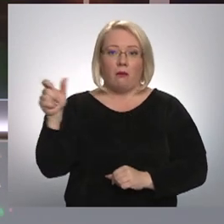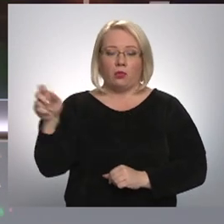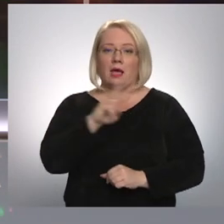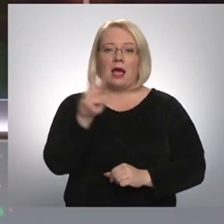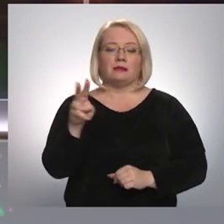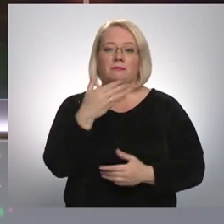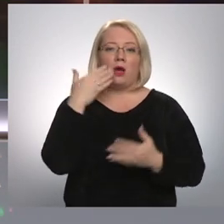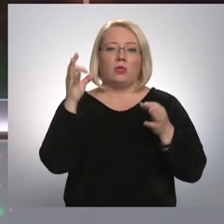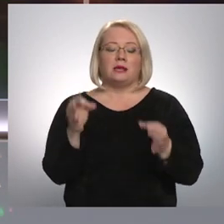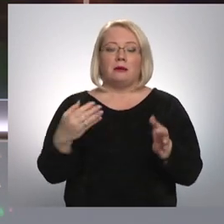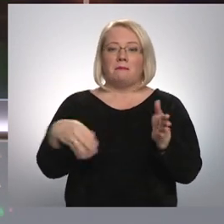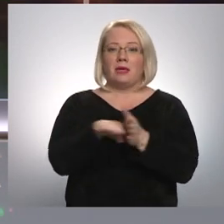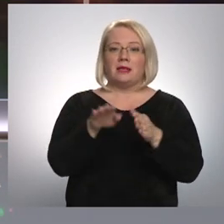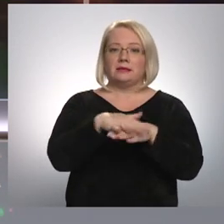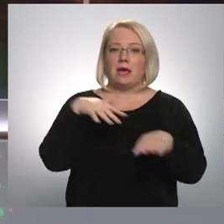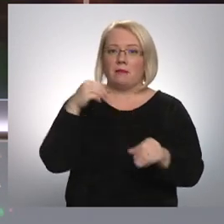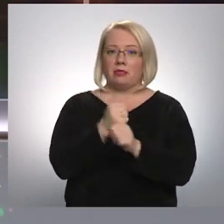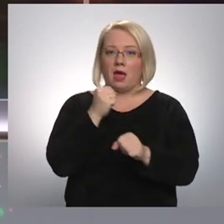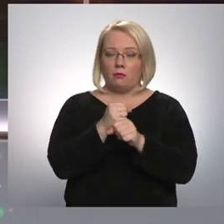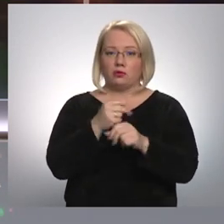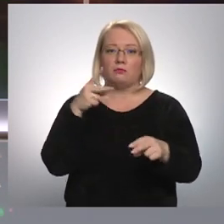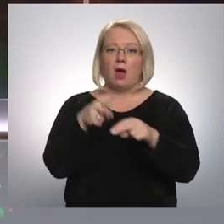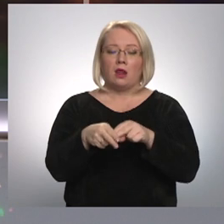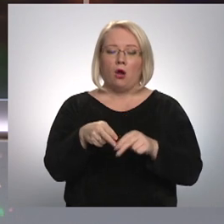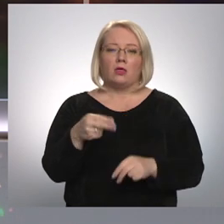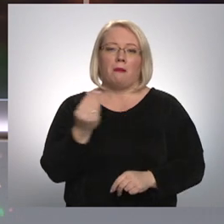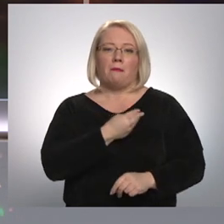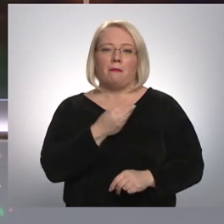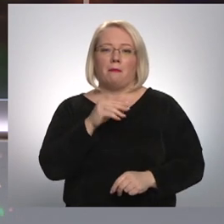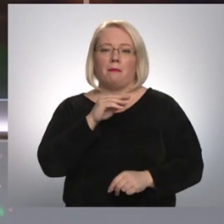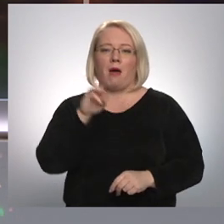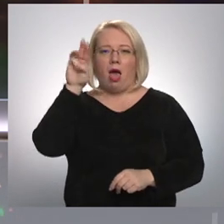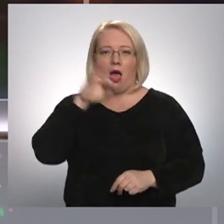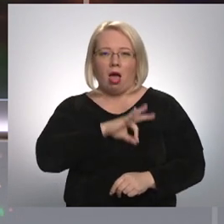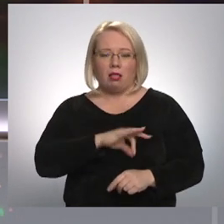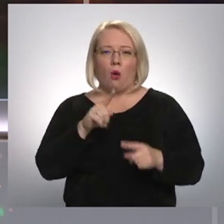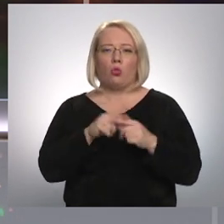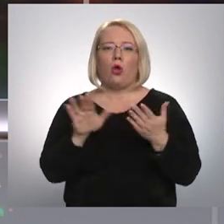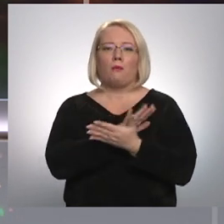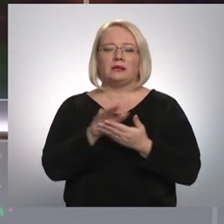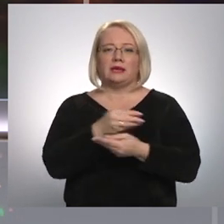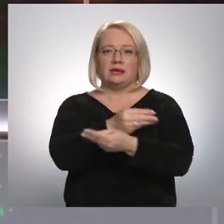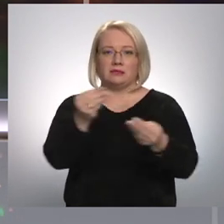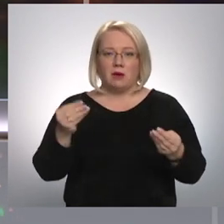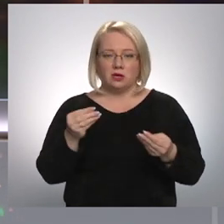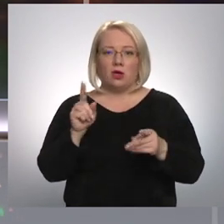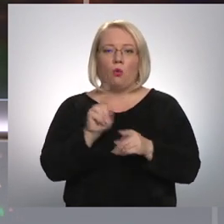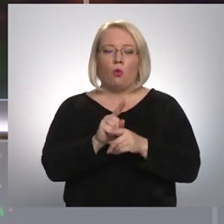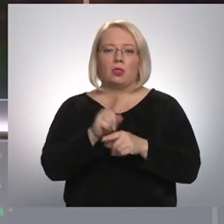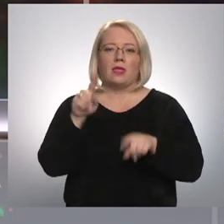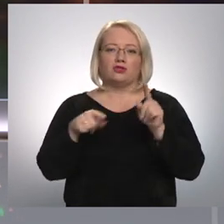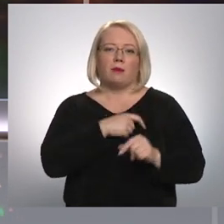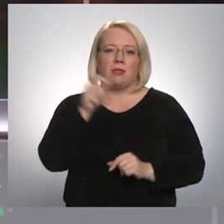tiesīgi piedalīties saimes darbā, tiks pārtraukta mēnešalgas un kompensācijas izmaksa, bet pašvaldību deputātiem varēs apturēt pilnveres.